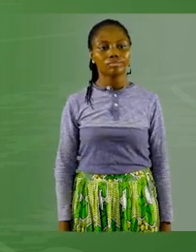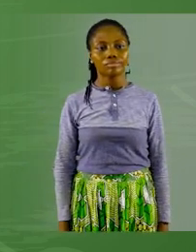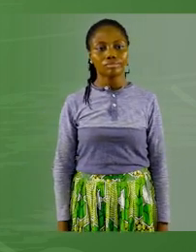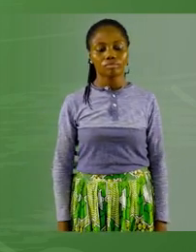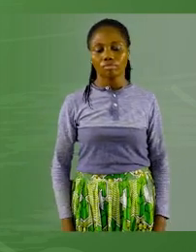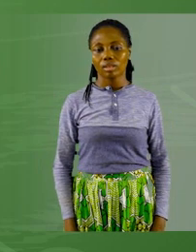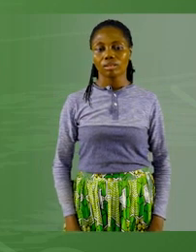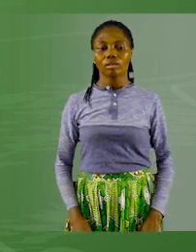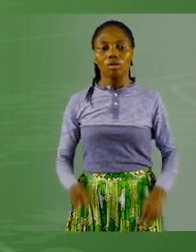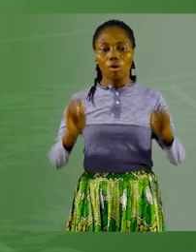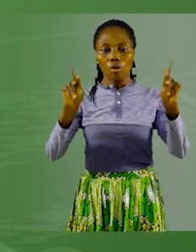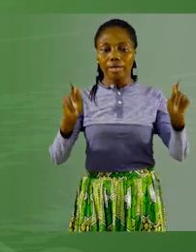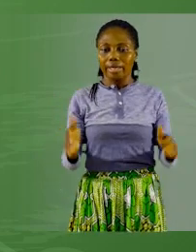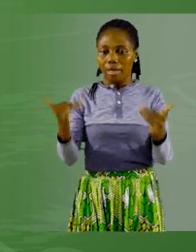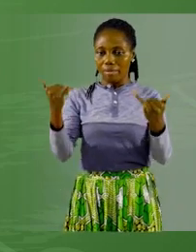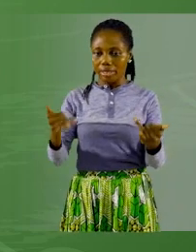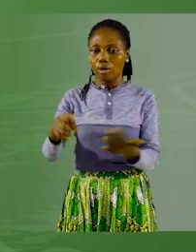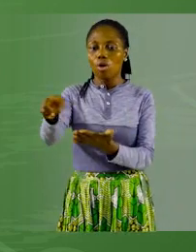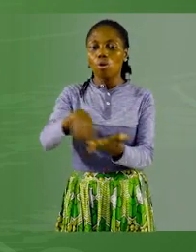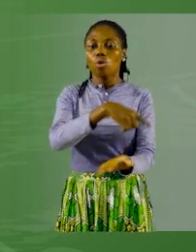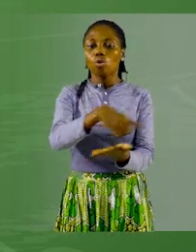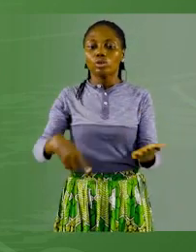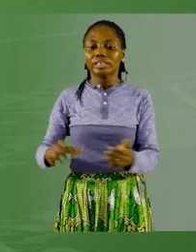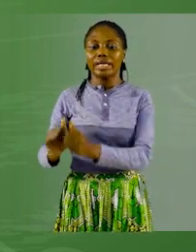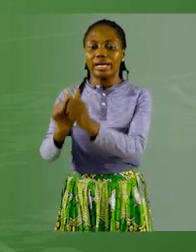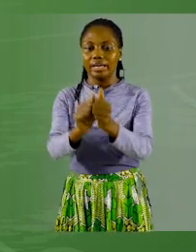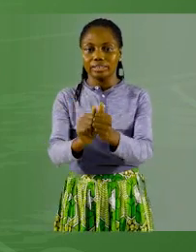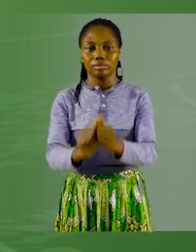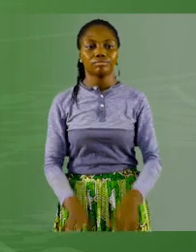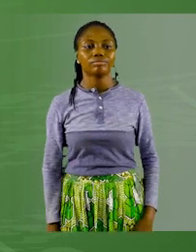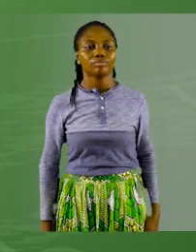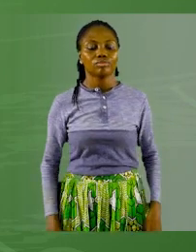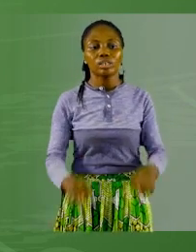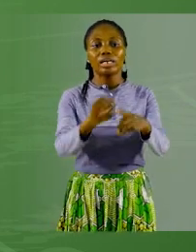Bien. Nous allons passer à la correction de l'exercice d'application.